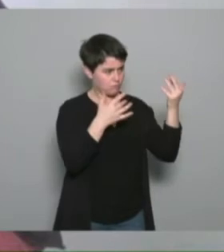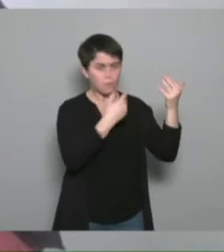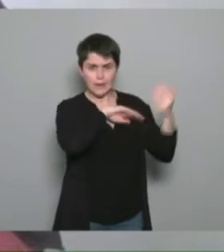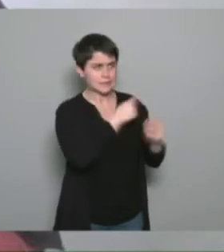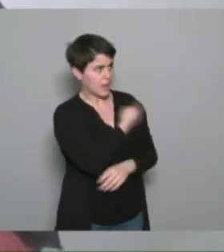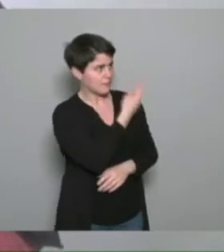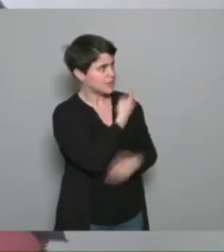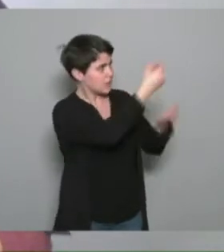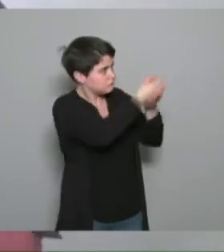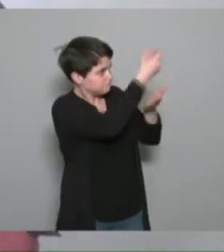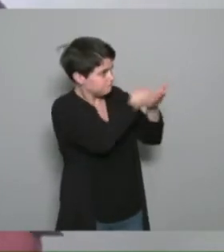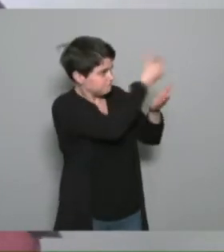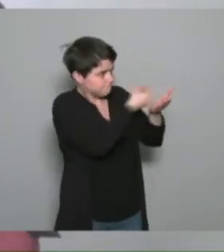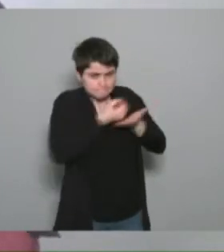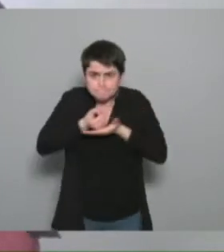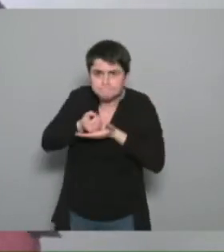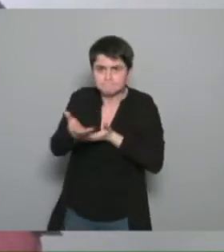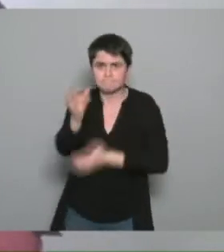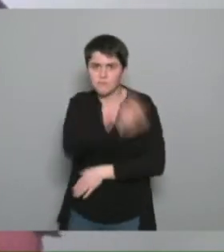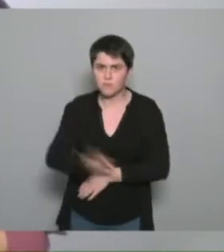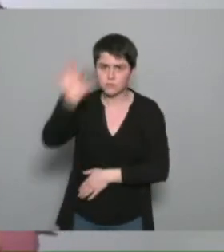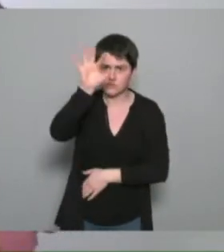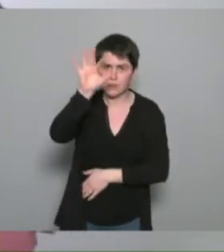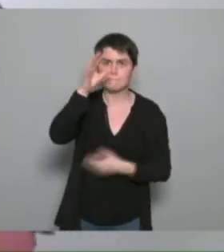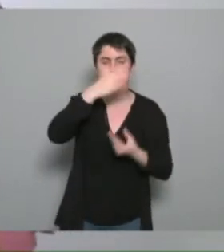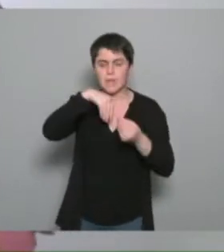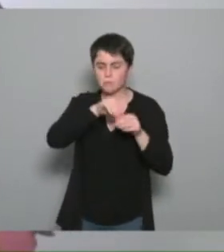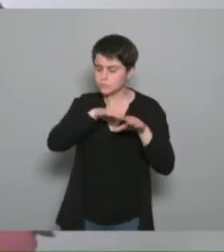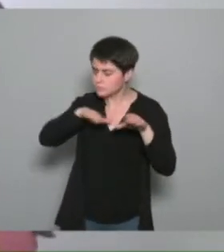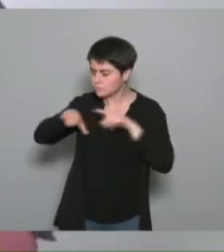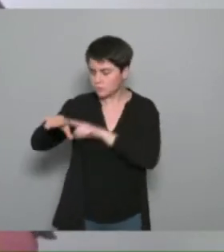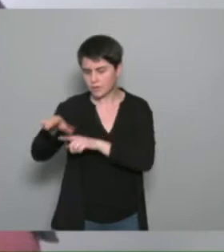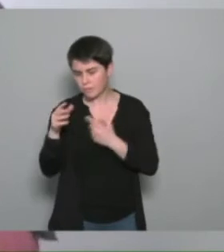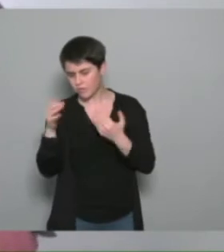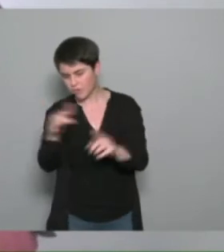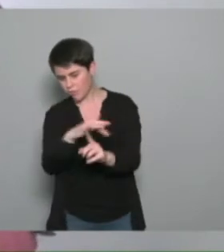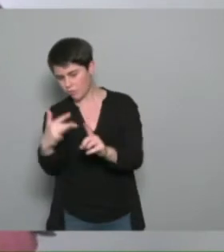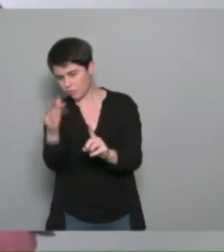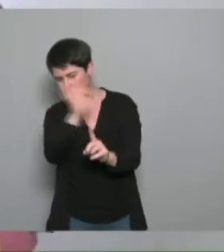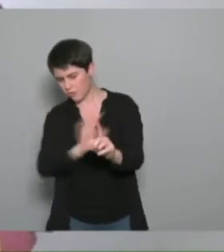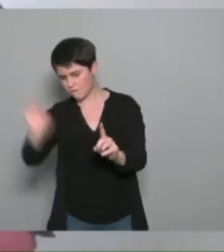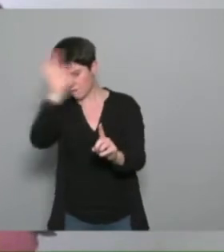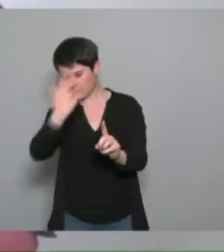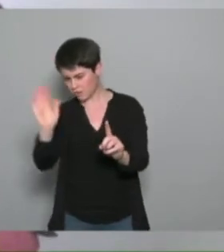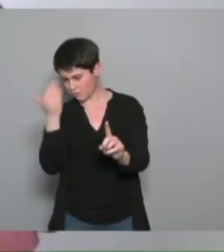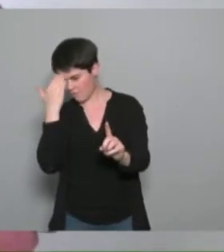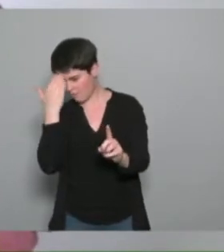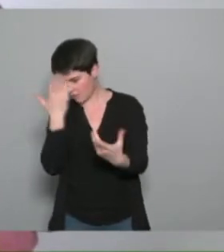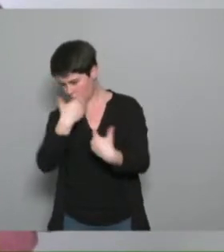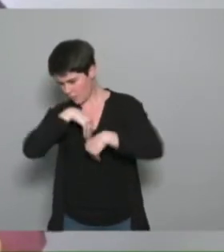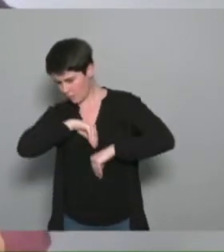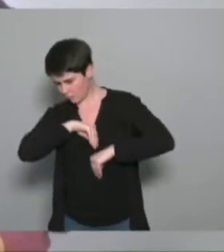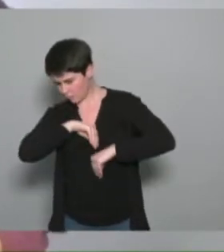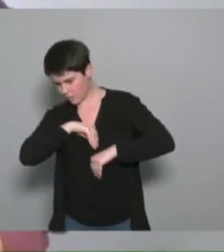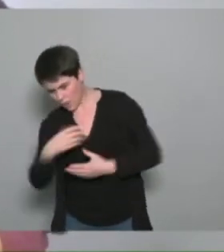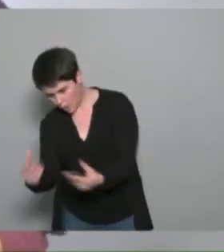j'ai voulu apprendre à connaître la société française connaître les différents publics comment étaient abordés